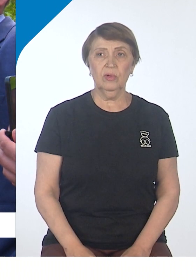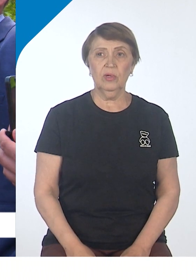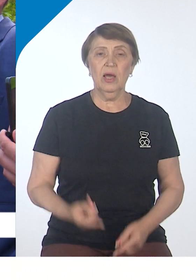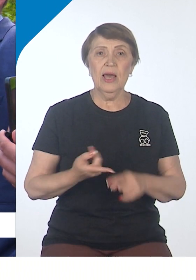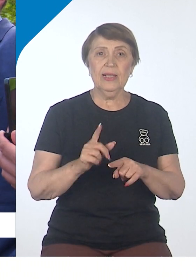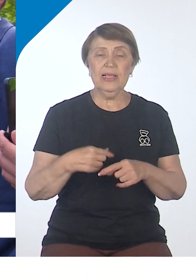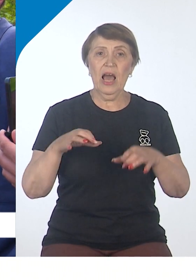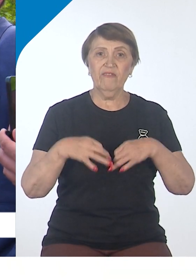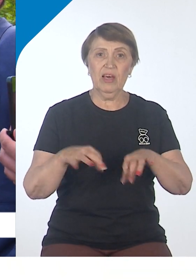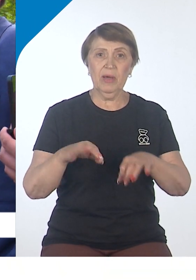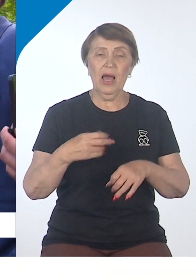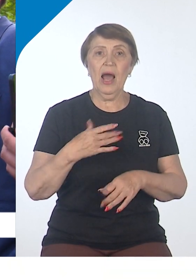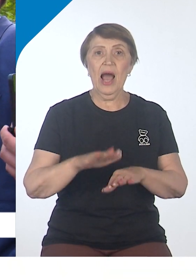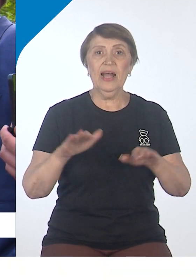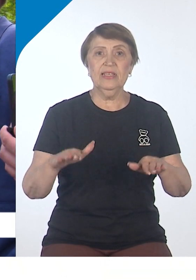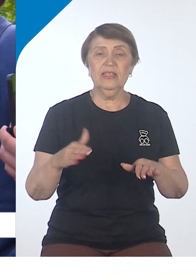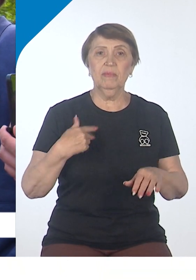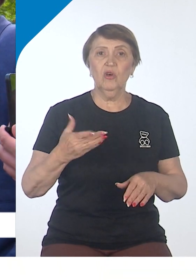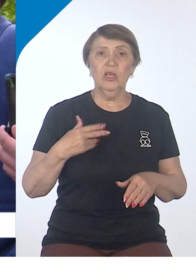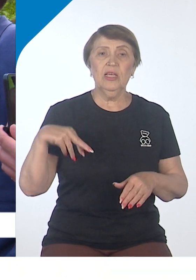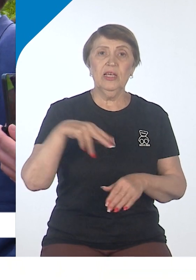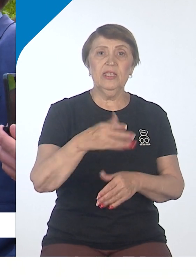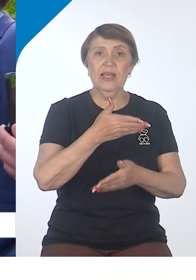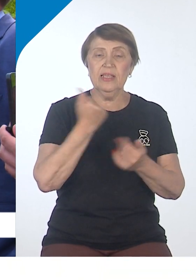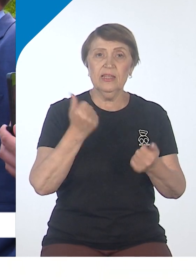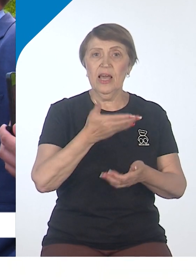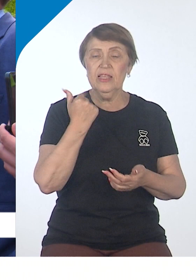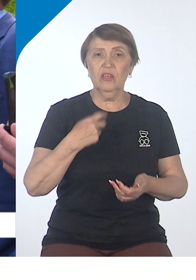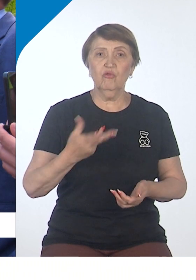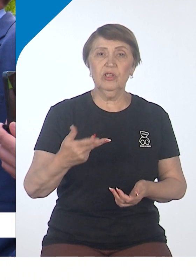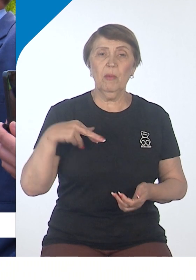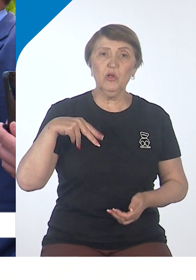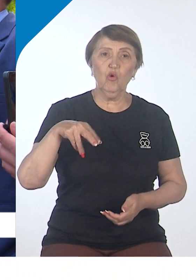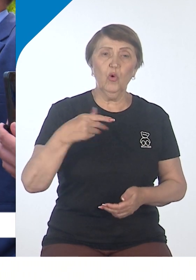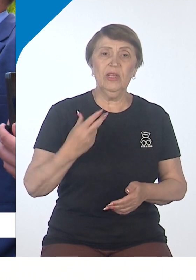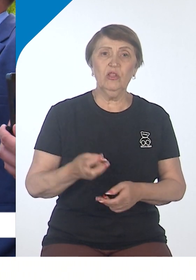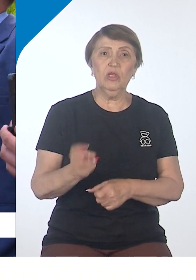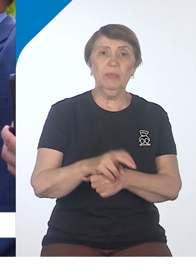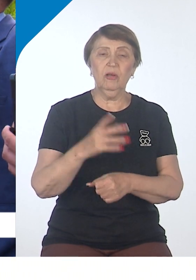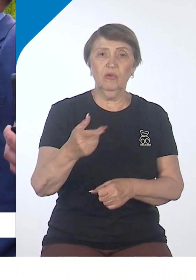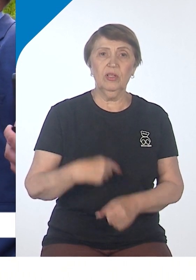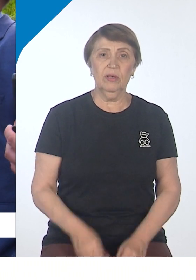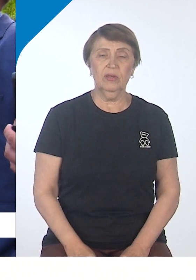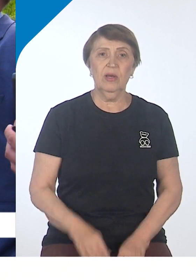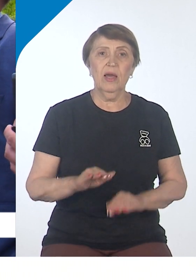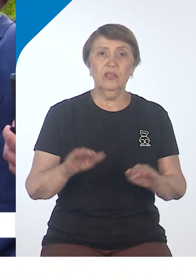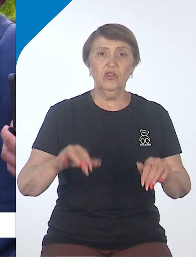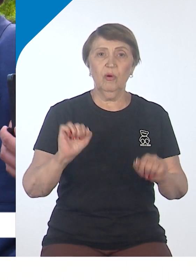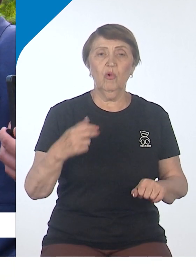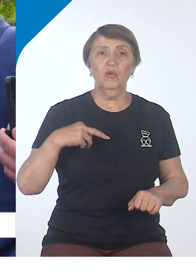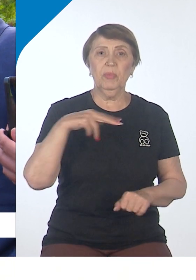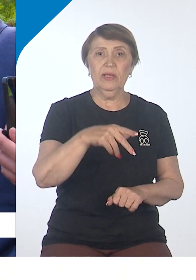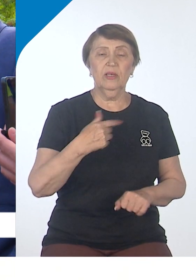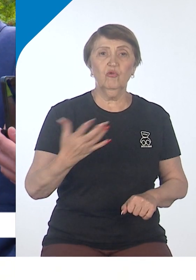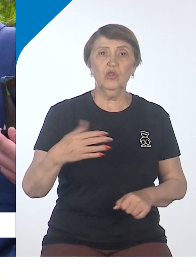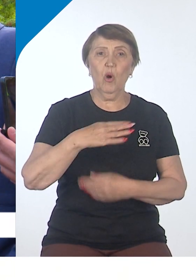автомобилей есть. А детям идти негде. Нет ни пешеходного перехода. Дети могут только возле мусорных баков пройти. все.